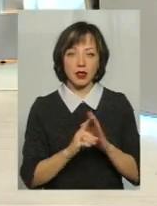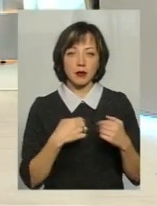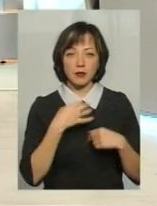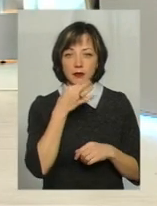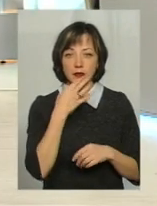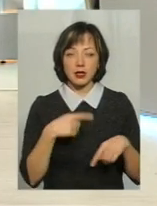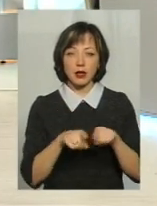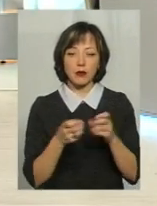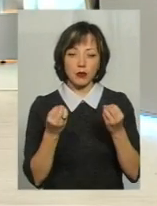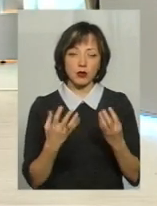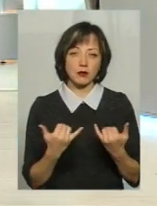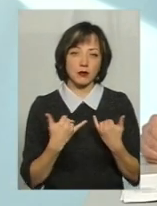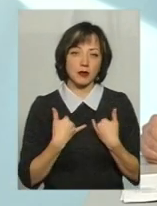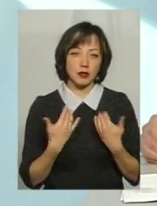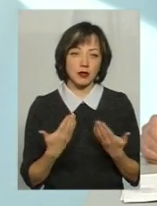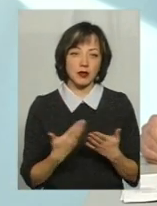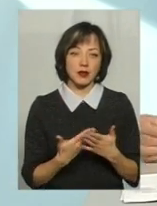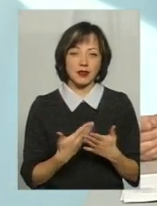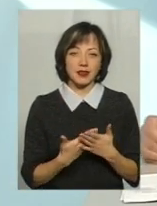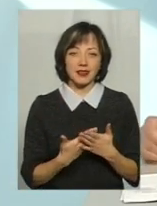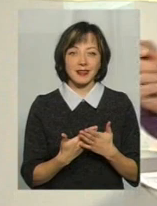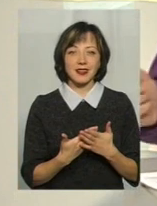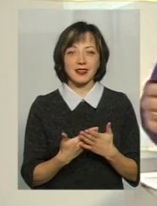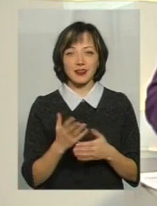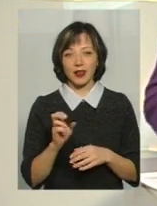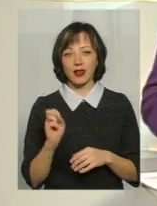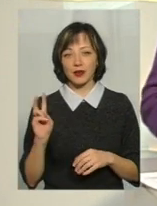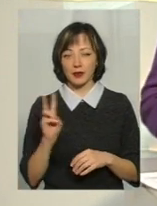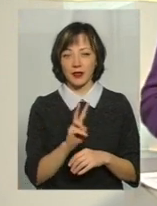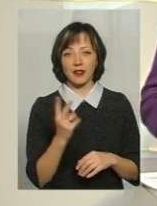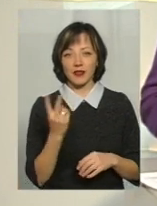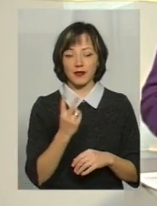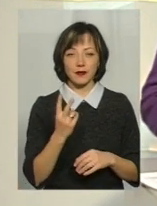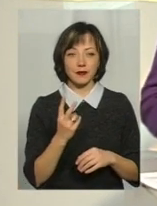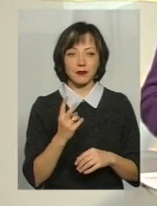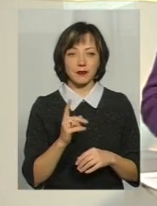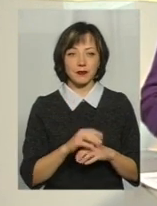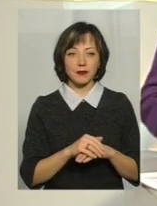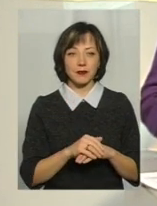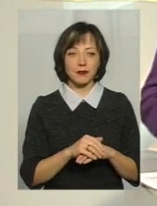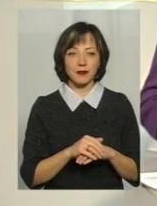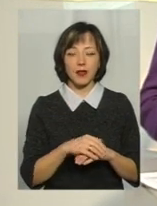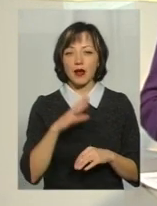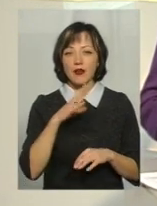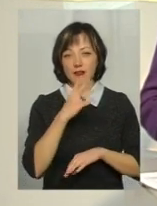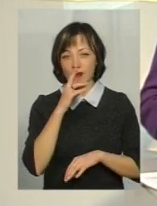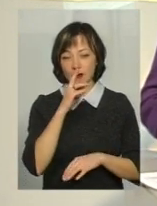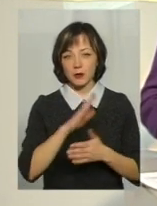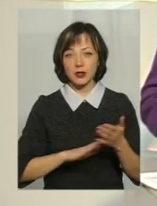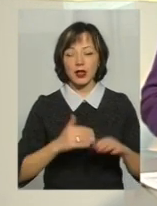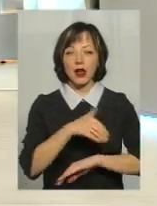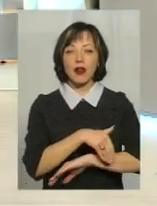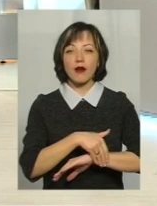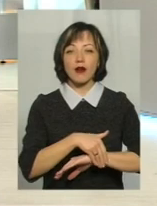такі просто для мене прості, це... двойку давайте візьмемо, да. Так, двойка, такий яскравий приклад, маршрут номер два, вулиця Північна,